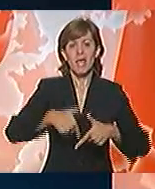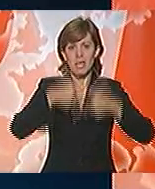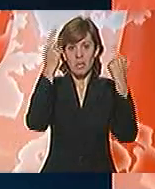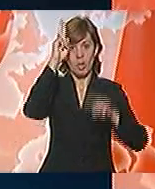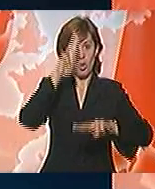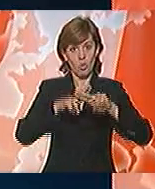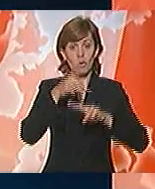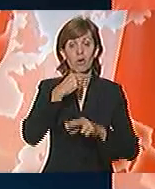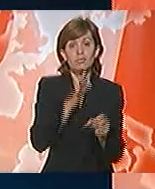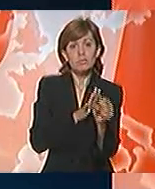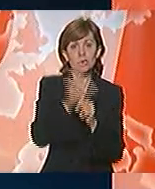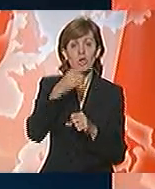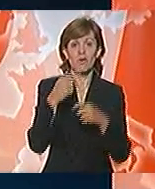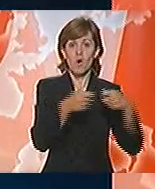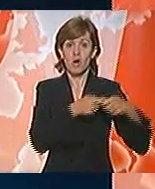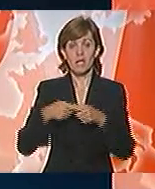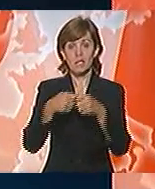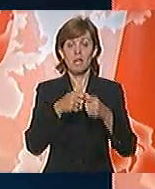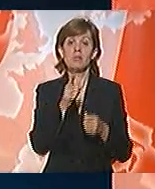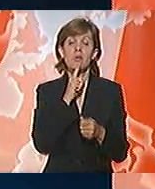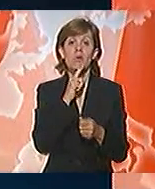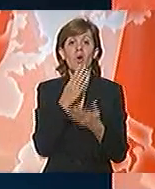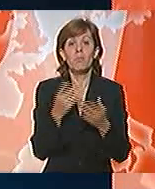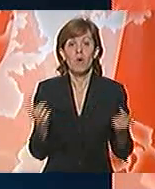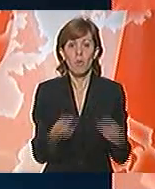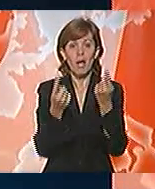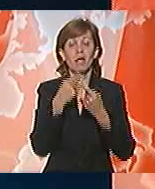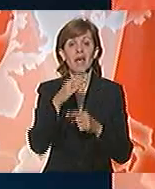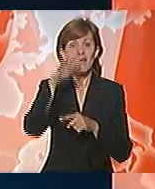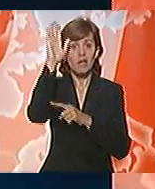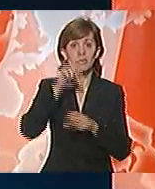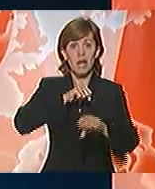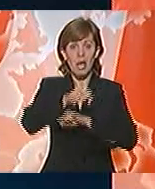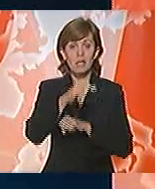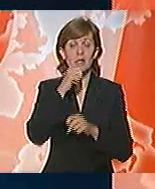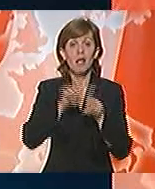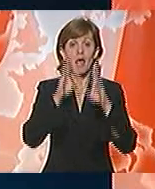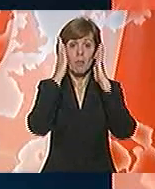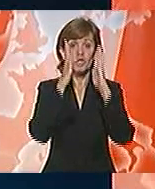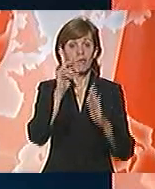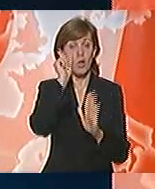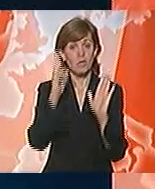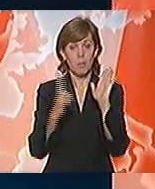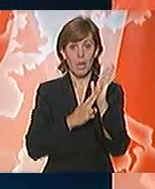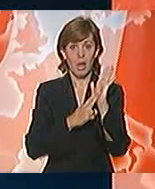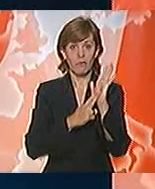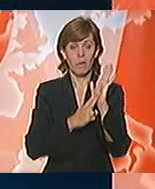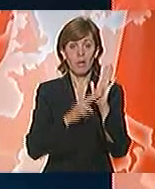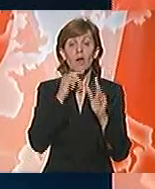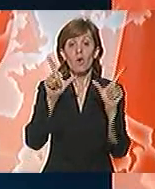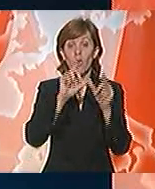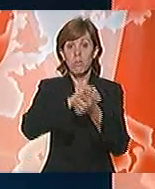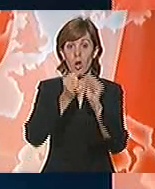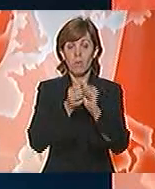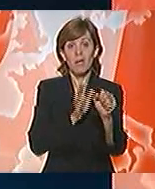odluku da se suprostavi organizacijama koje promovišu fašizam, nasilje i neboštovanje ljudskih prava. U borbi